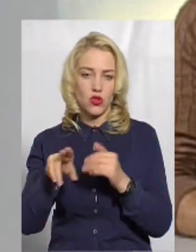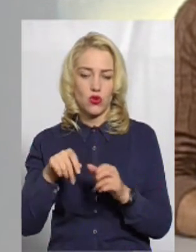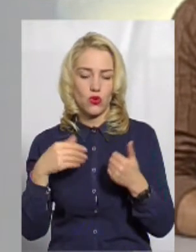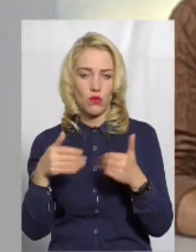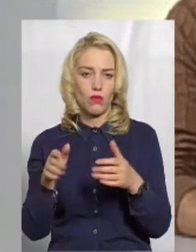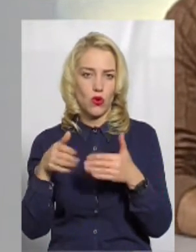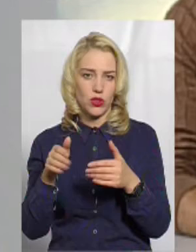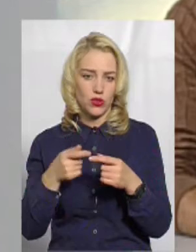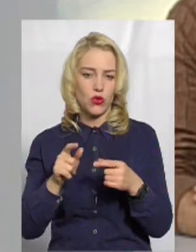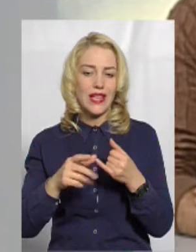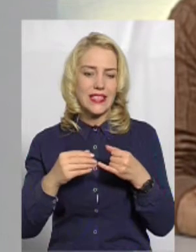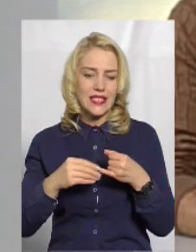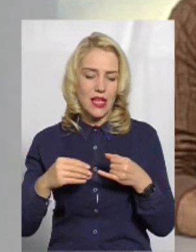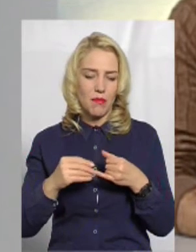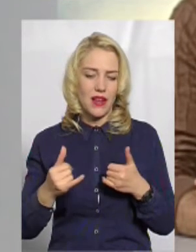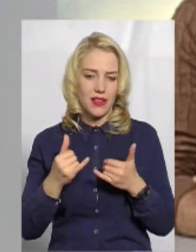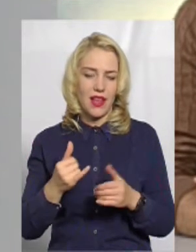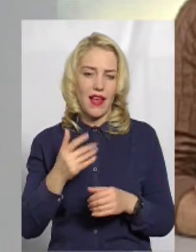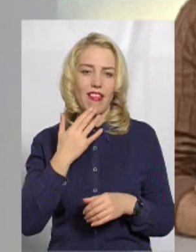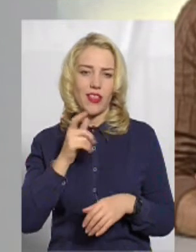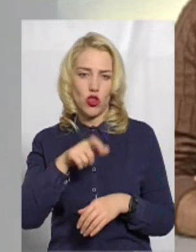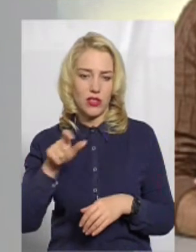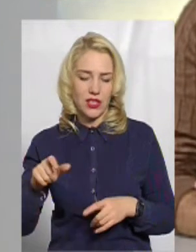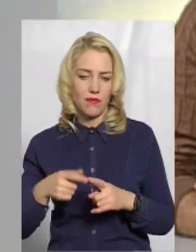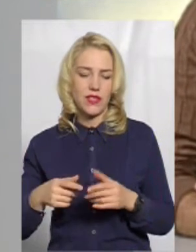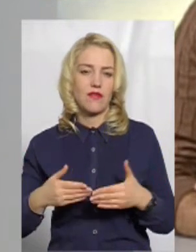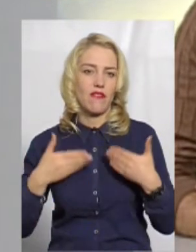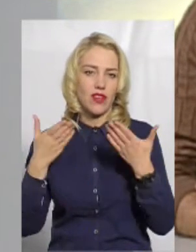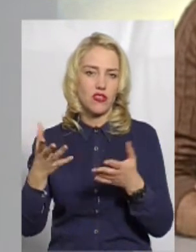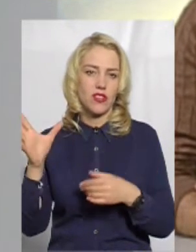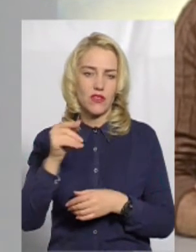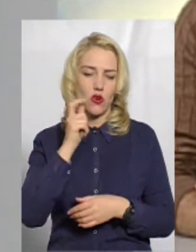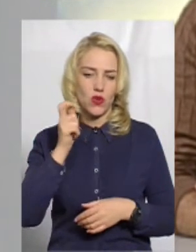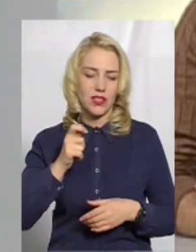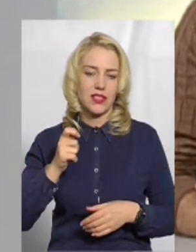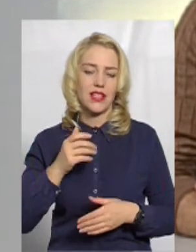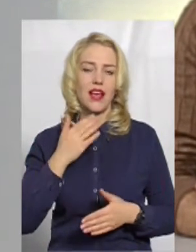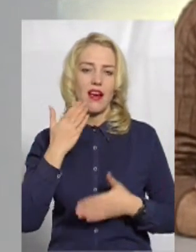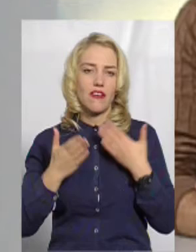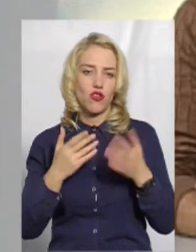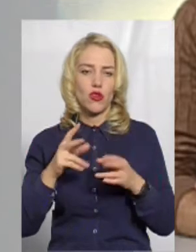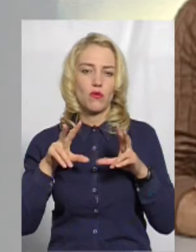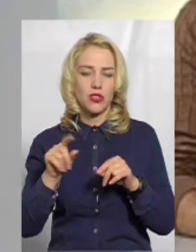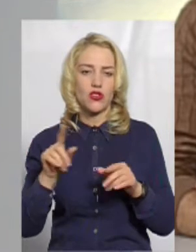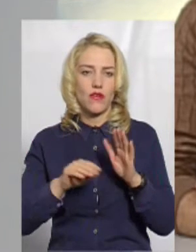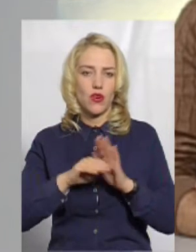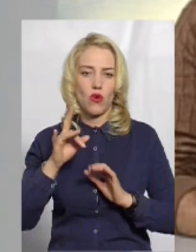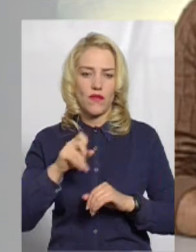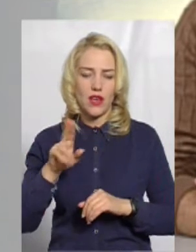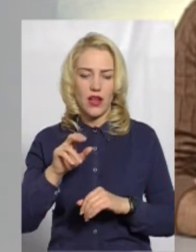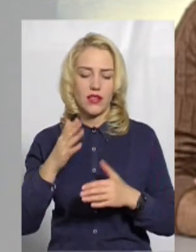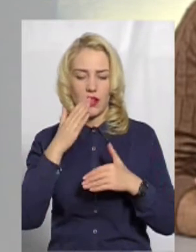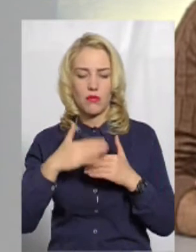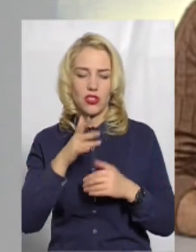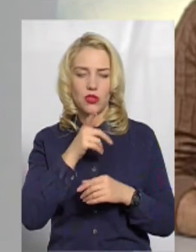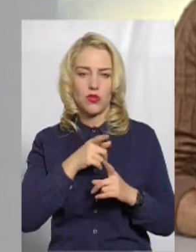землі іноземців виности на всеукраїнський референдум. Президент також обіцяє, що Верховна Рада найближчим часом розробить